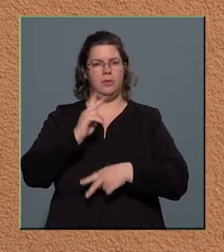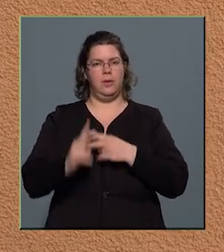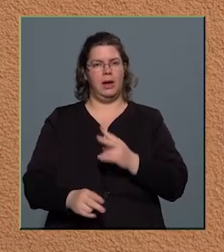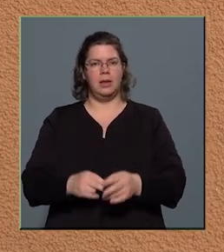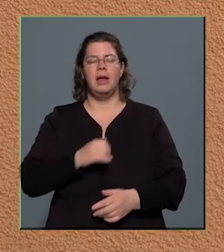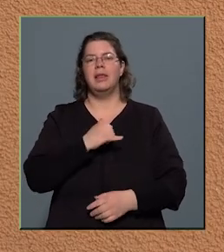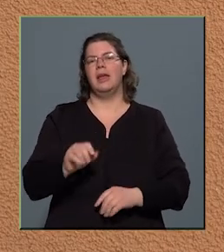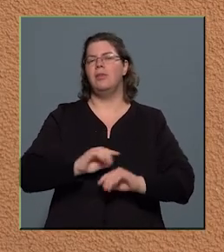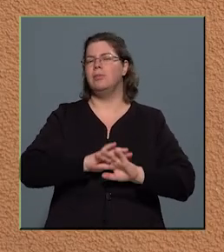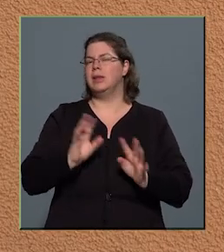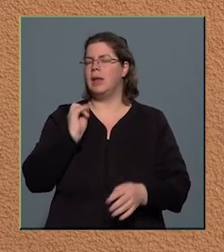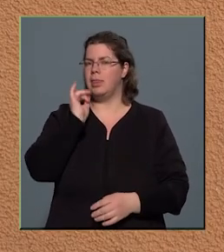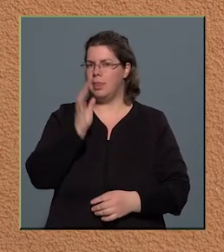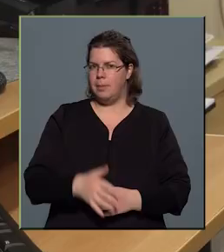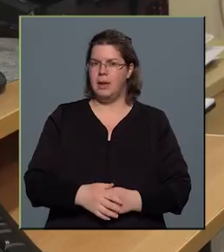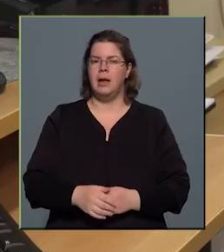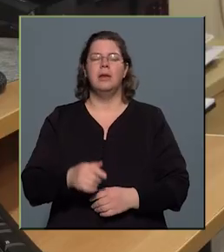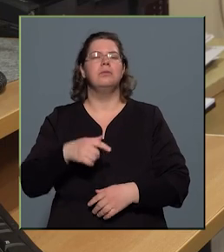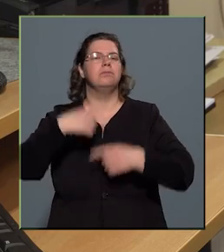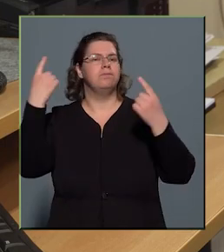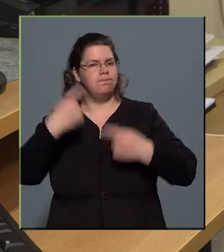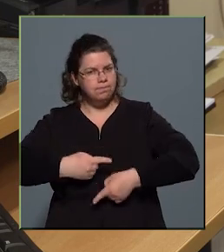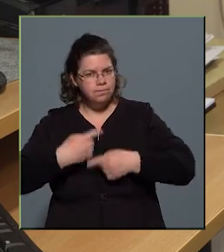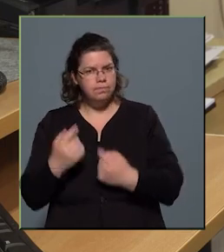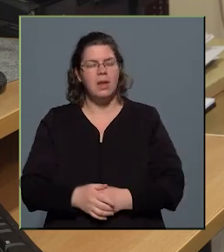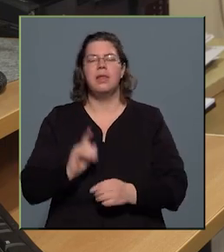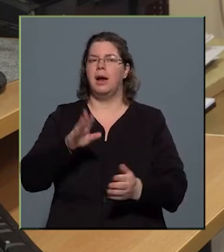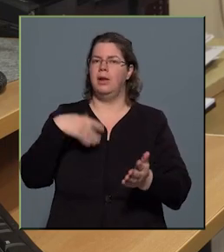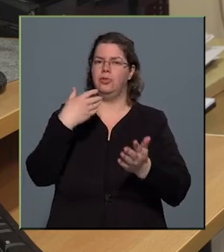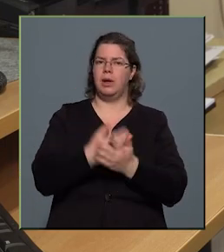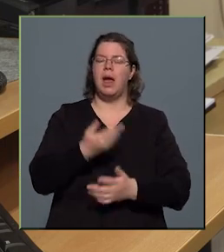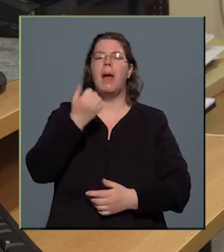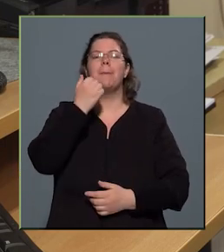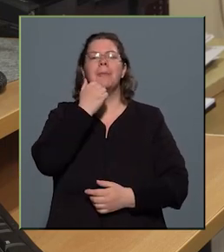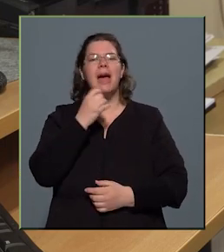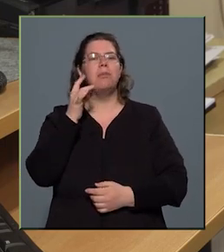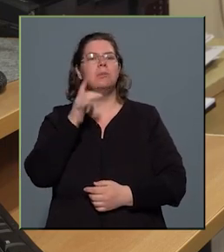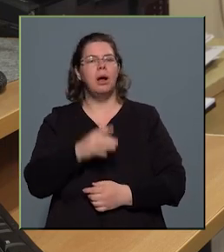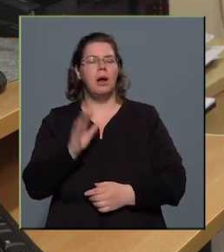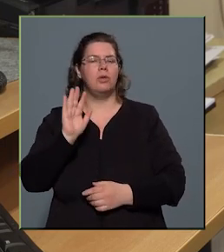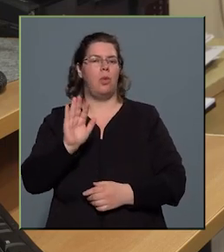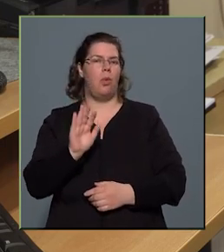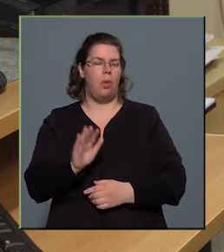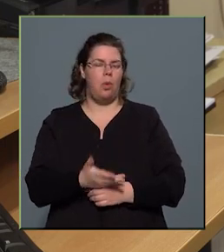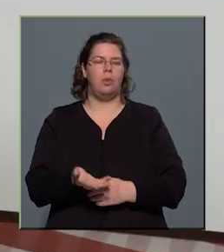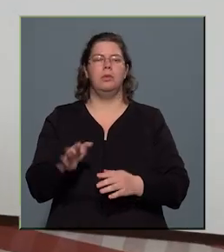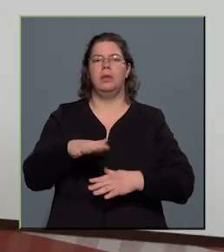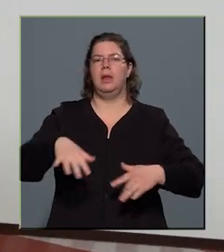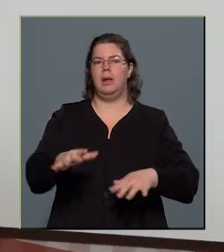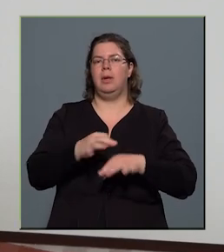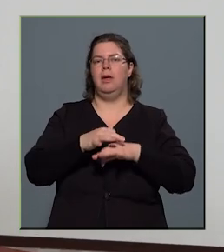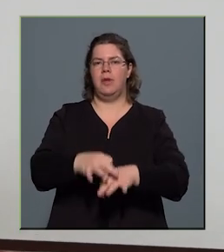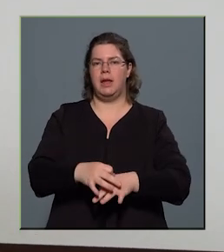napján 024-es szolgálatban. Ennek elismerésekép Mihály Blanka az otthon telephely vezetője miniszteri elismerésben